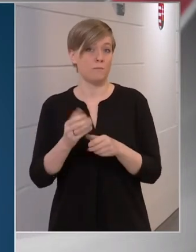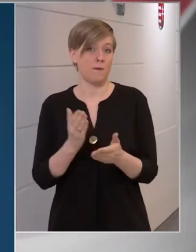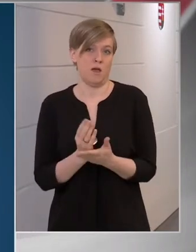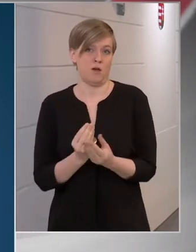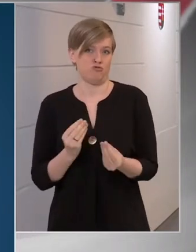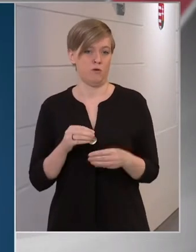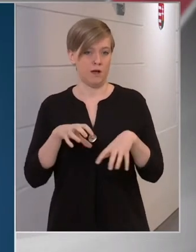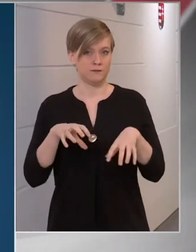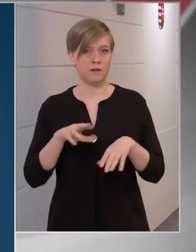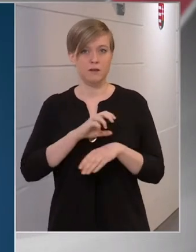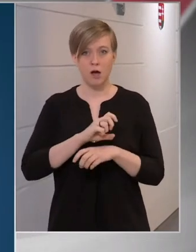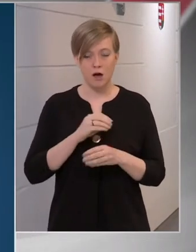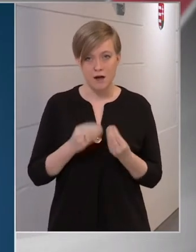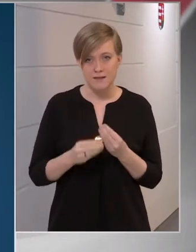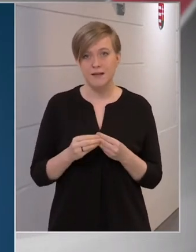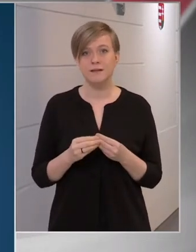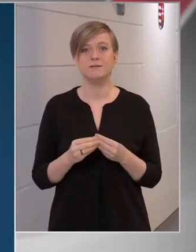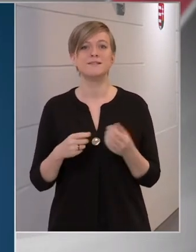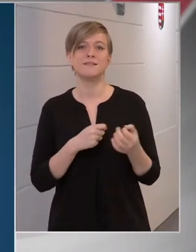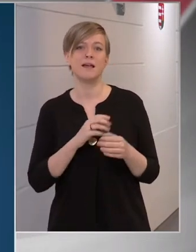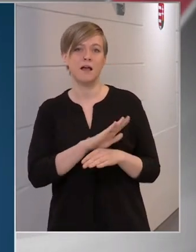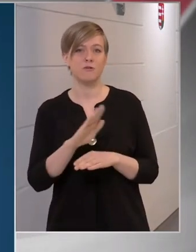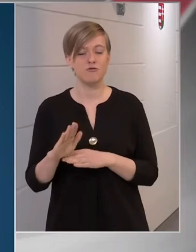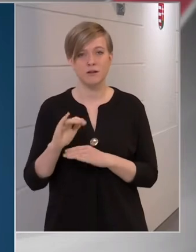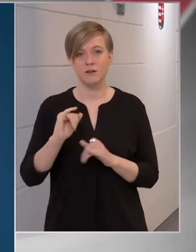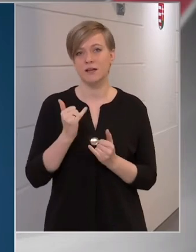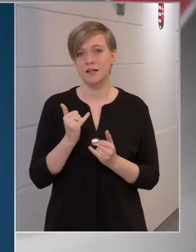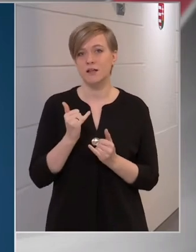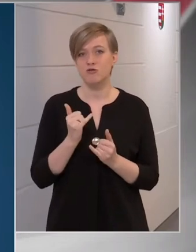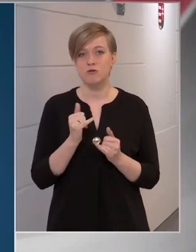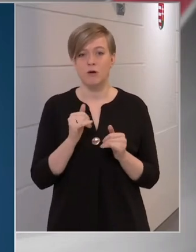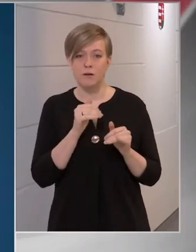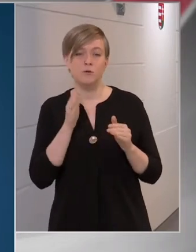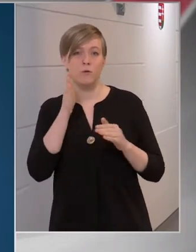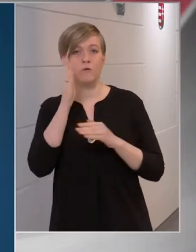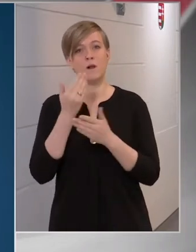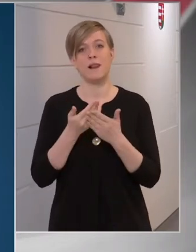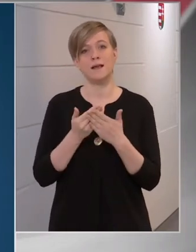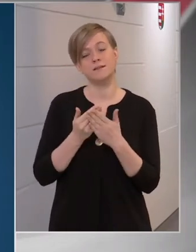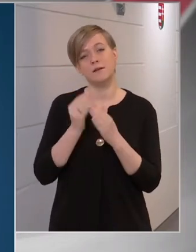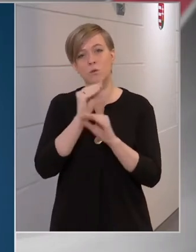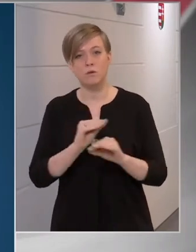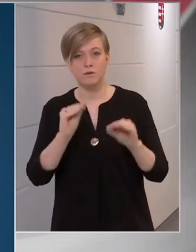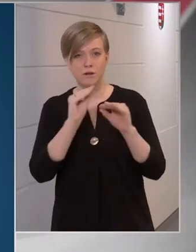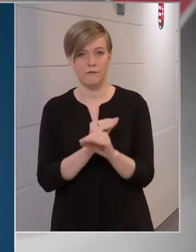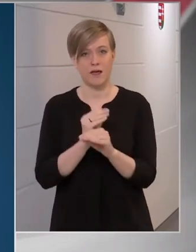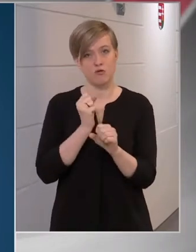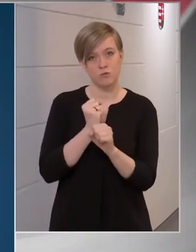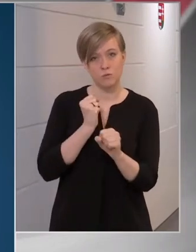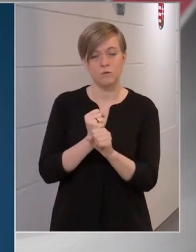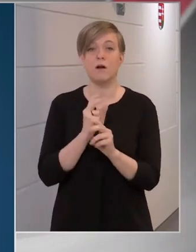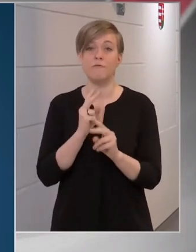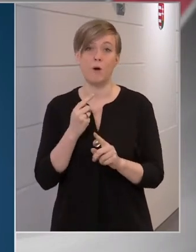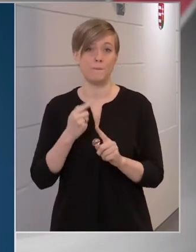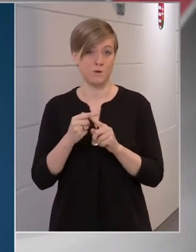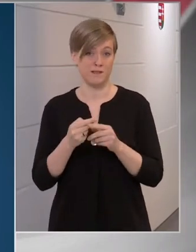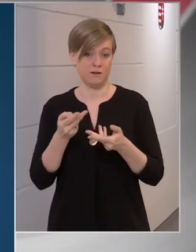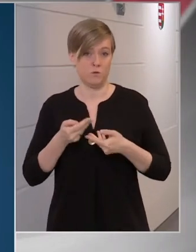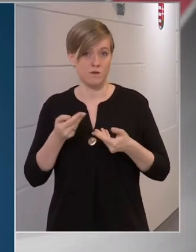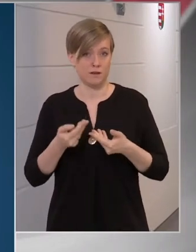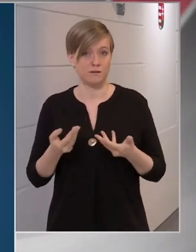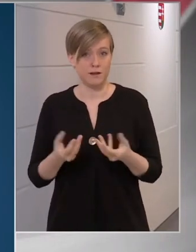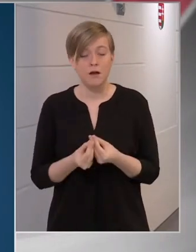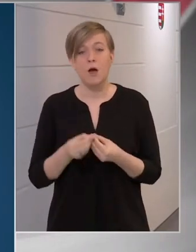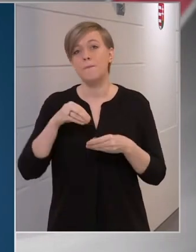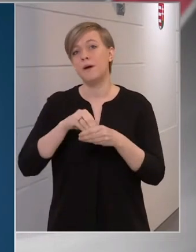hogy a cigányság számára is a perspektíva az oktatás és a munka legyen, és ennek vannak is pozitív következmények, és a pozitív következmények azok